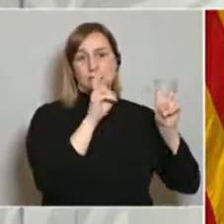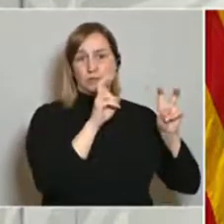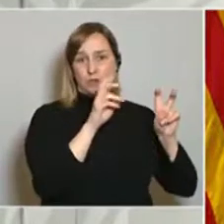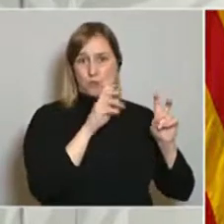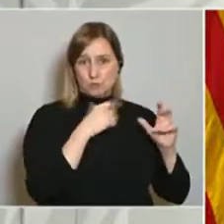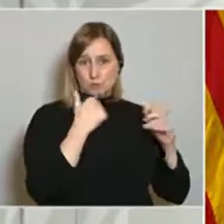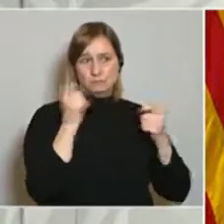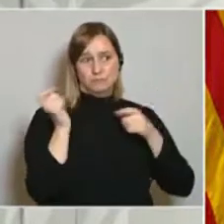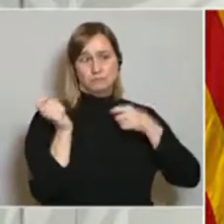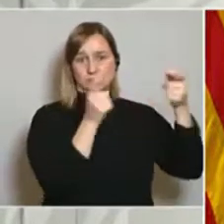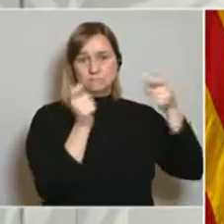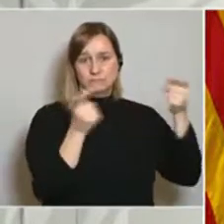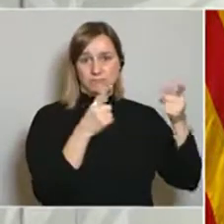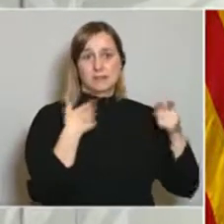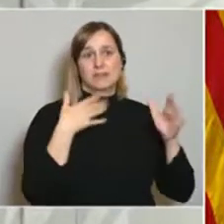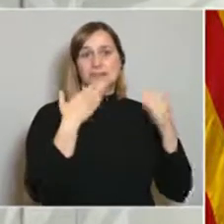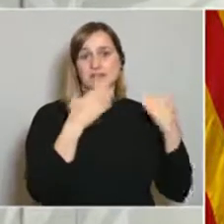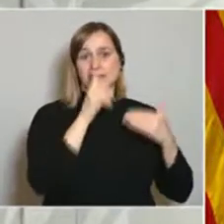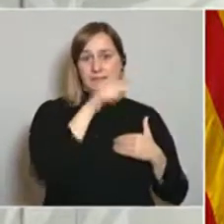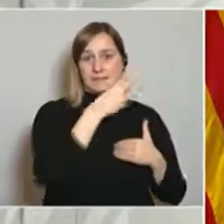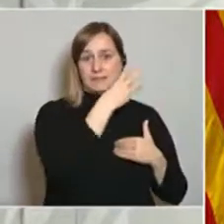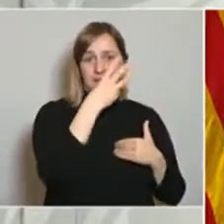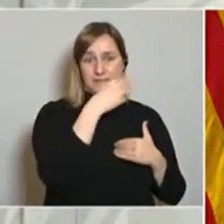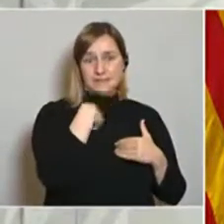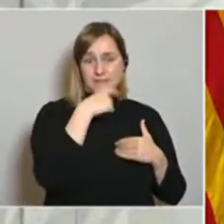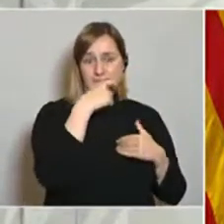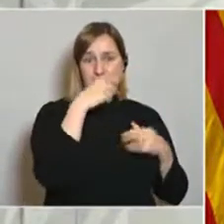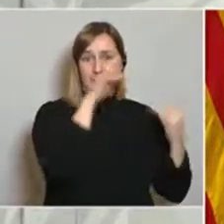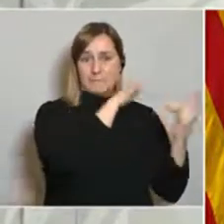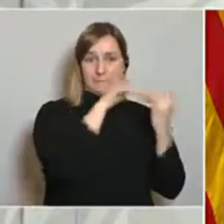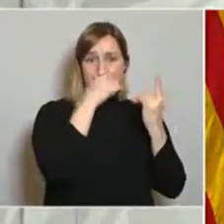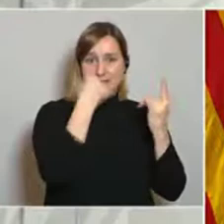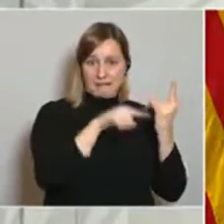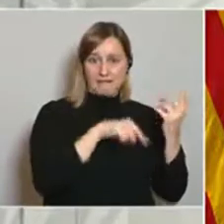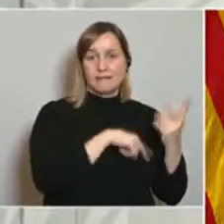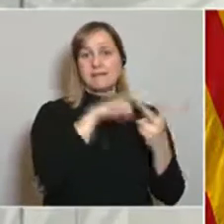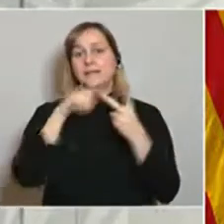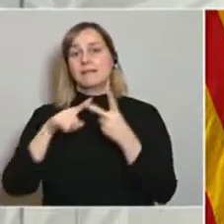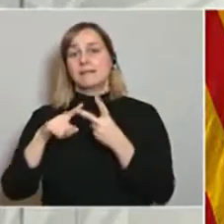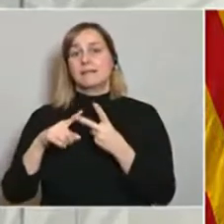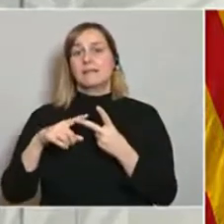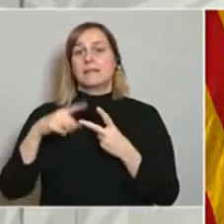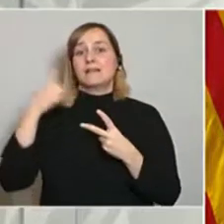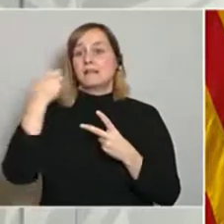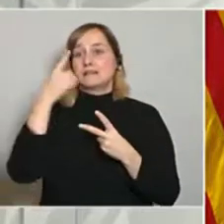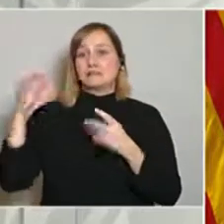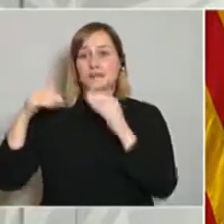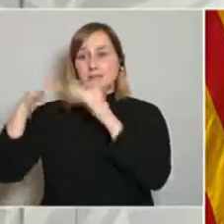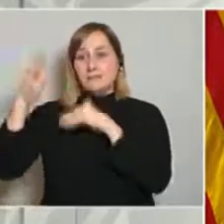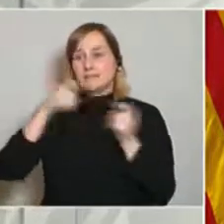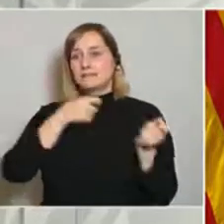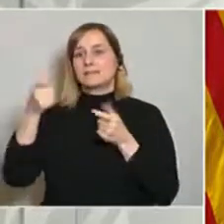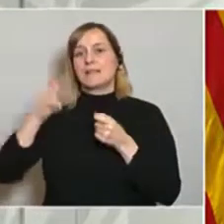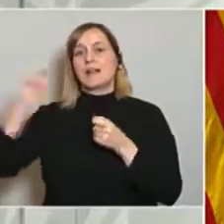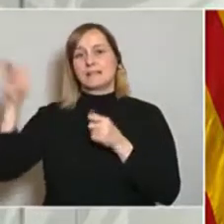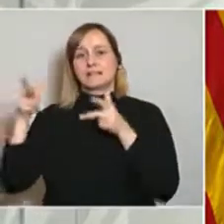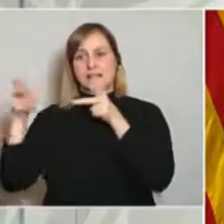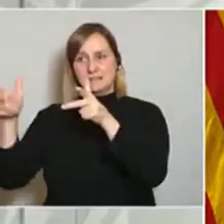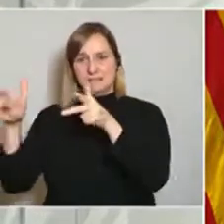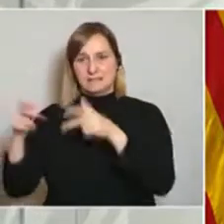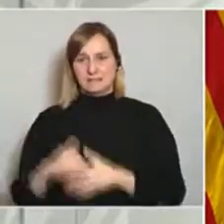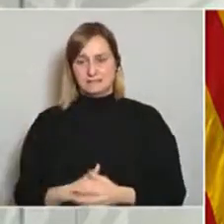que tenim a disposició i 193 trasllats a d'altres residències. Són dos